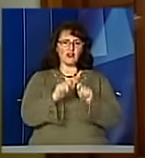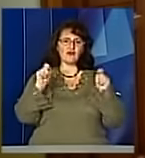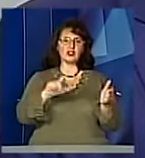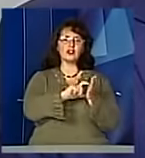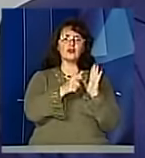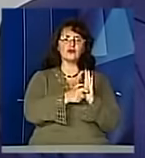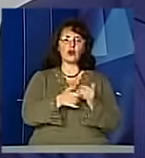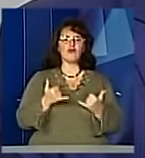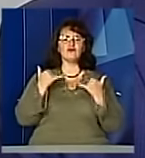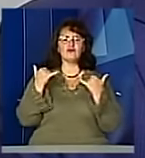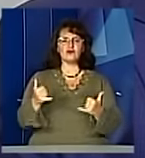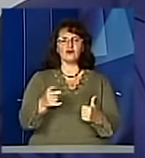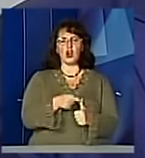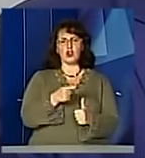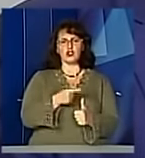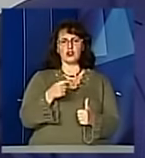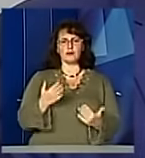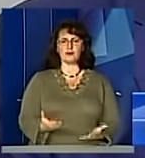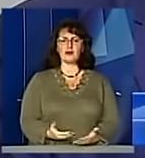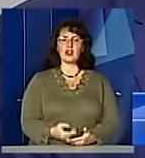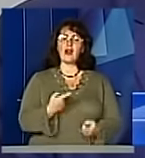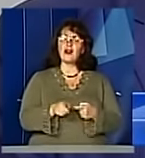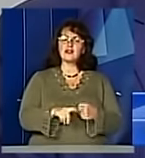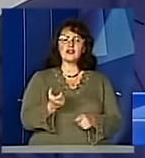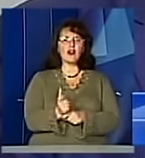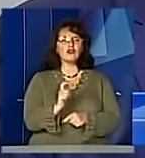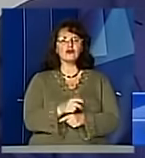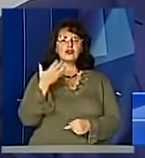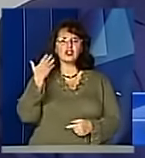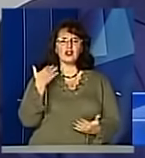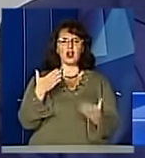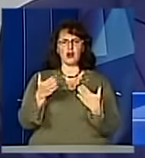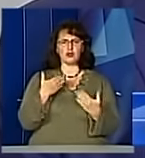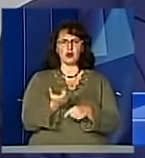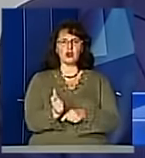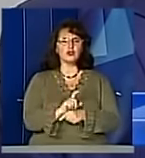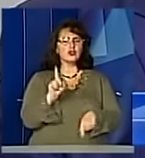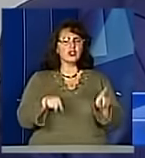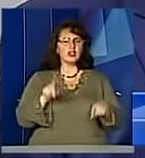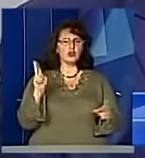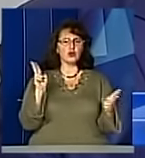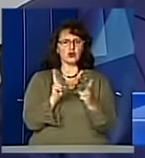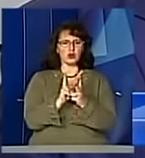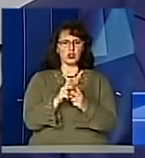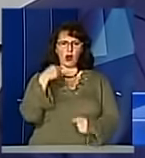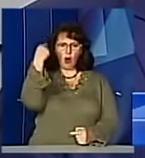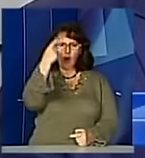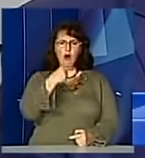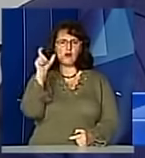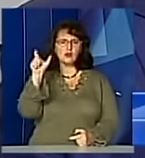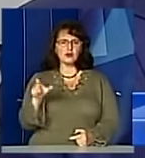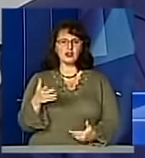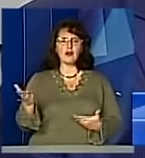Людина дуже приємна і легка в спілкуванні. Дуже рідко, коли зустрічаєш особистостей, які